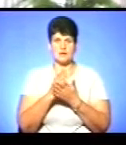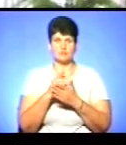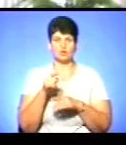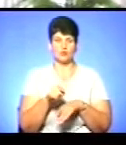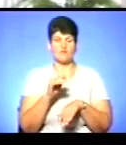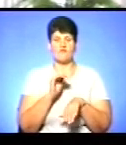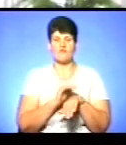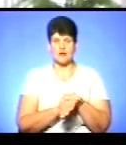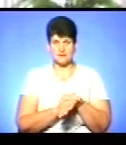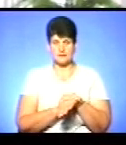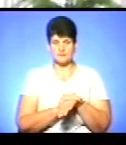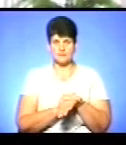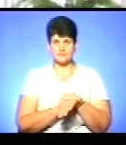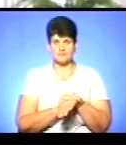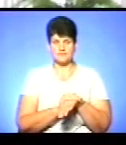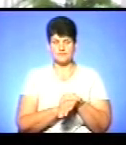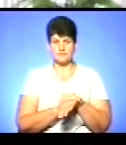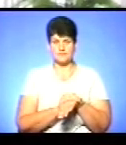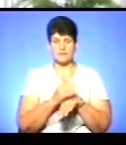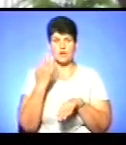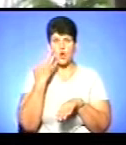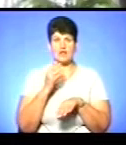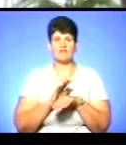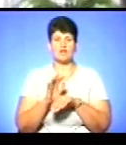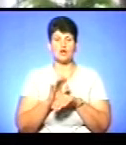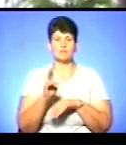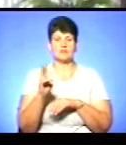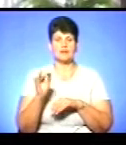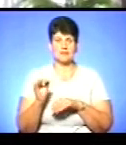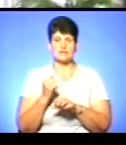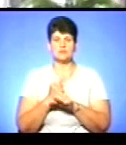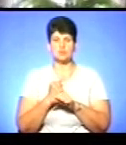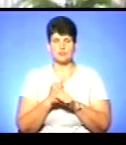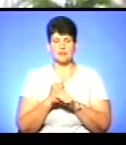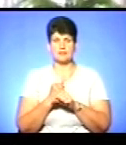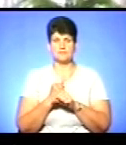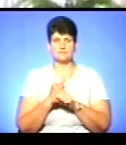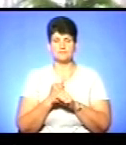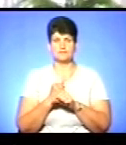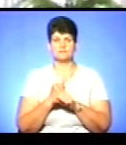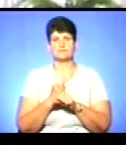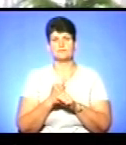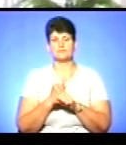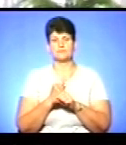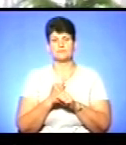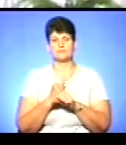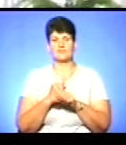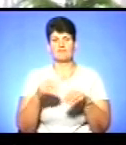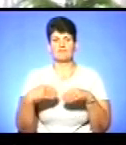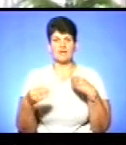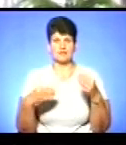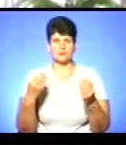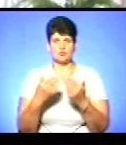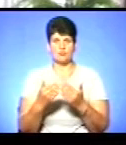факт, коли виробники зробили певну видачу цих